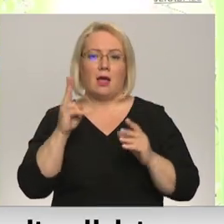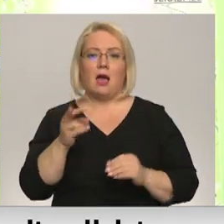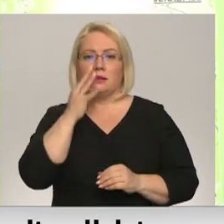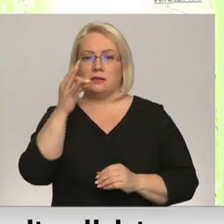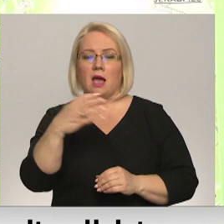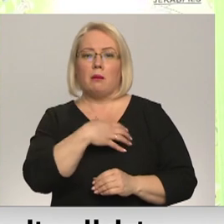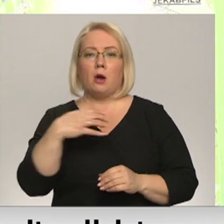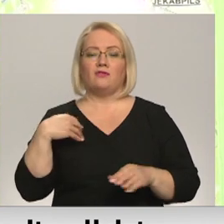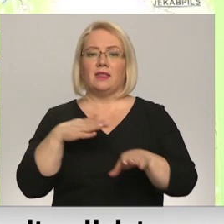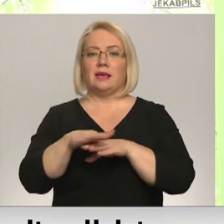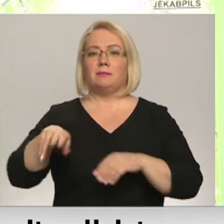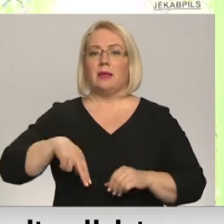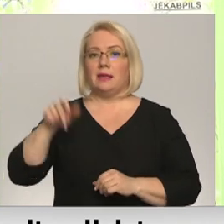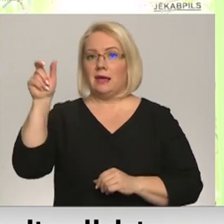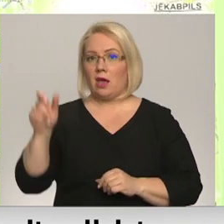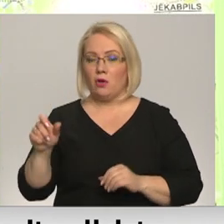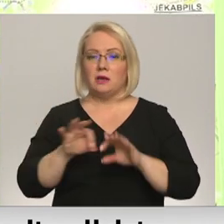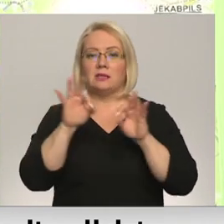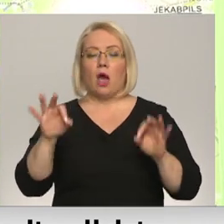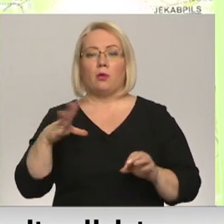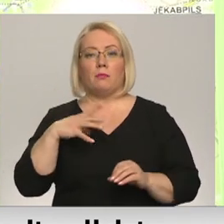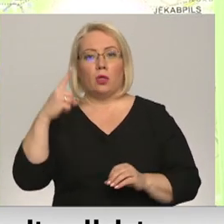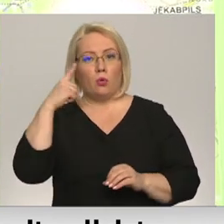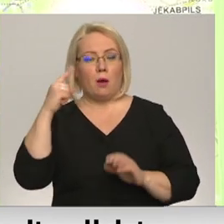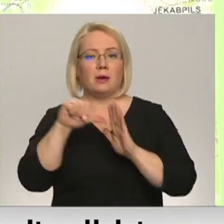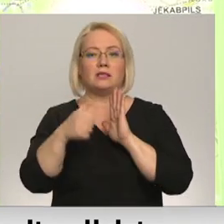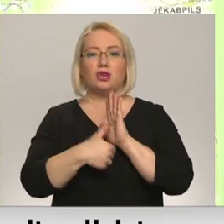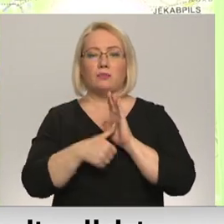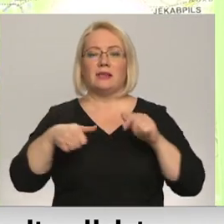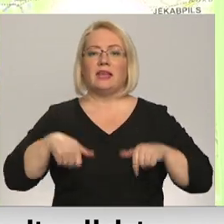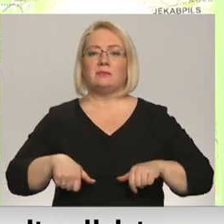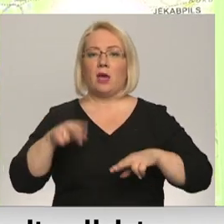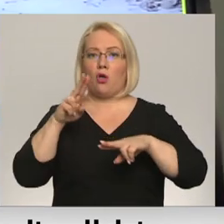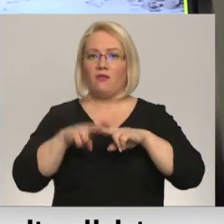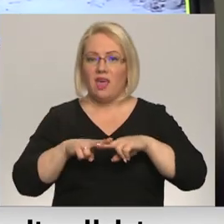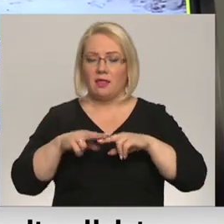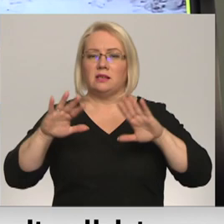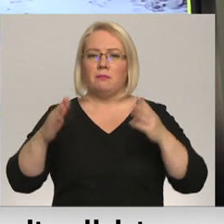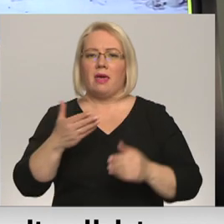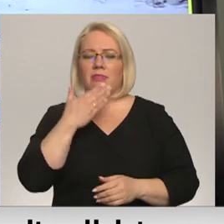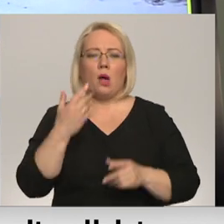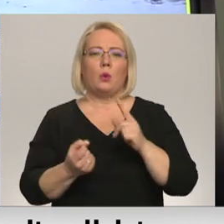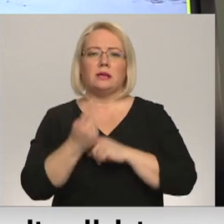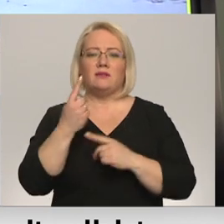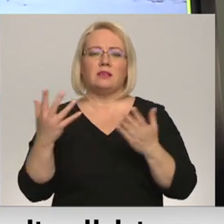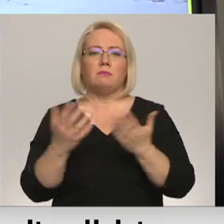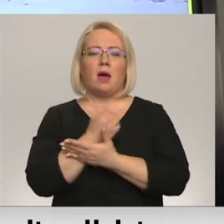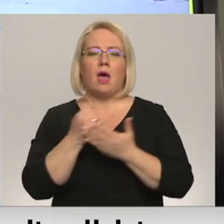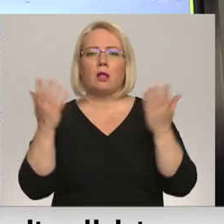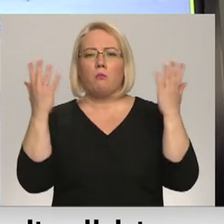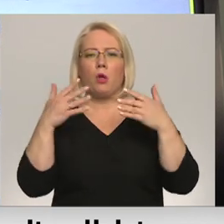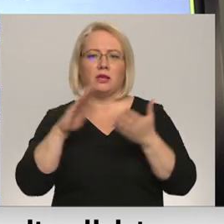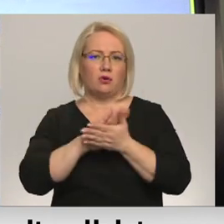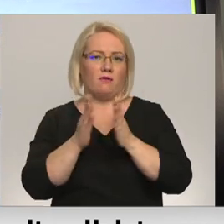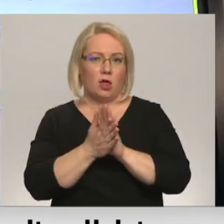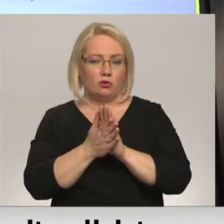pašvaldības izpildirektors sākotnēji bijusi doma par 16 inspektori vietām, tumēr nēsot izdevies panākt pautisko vienošanos.